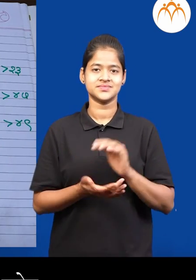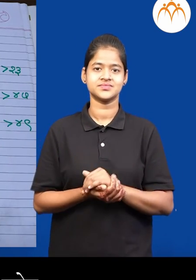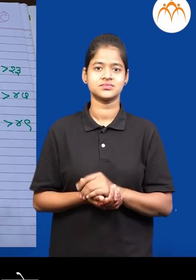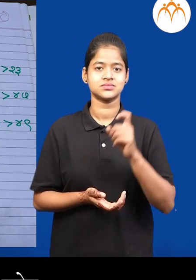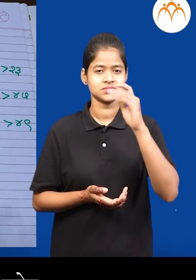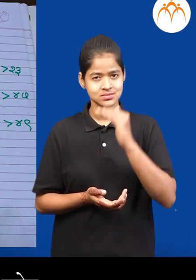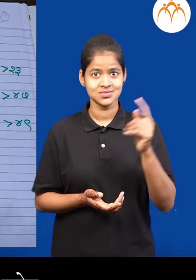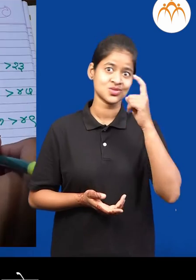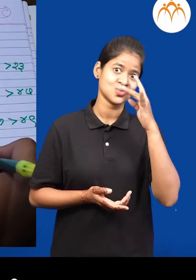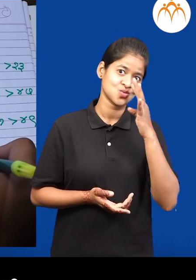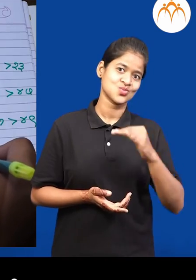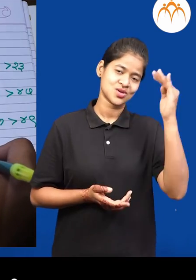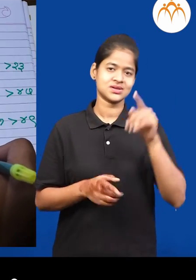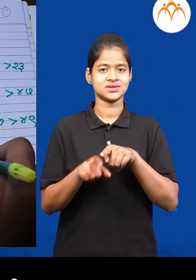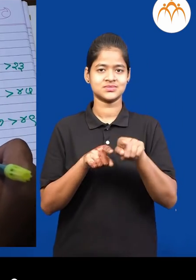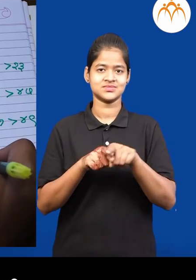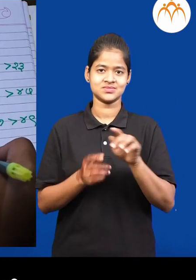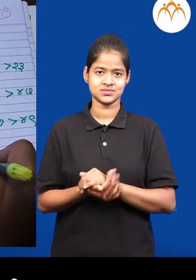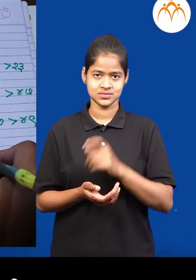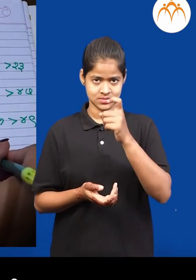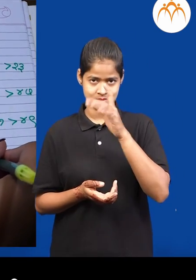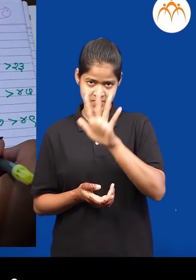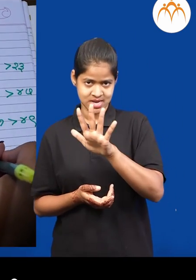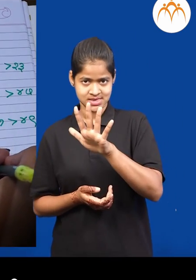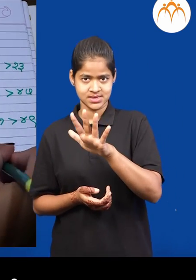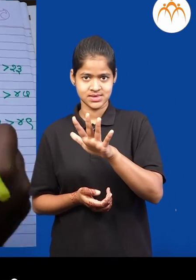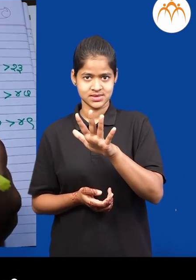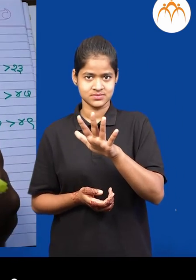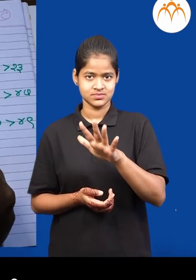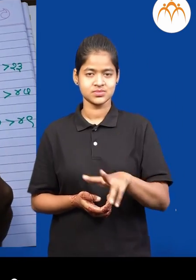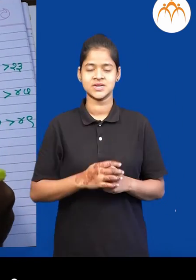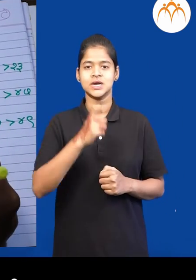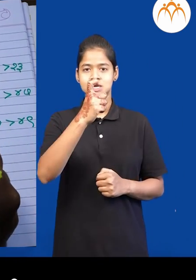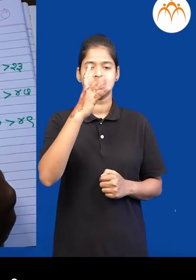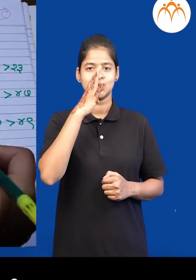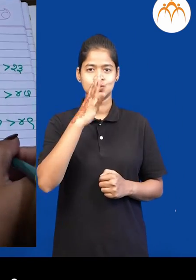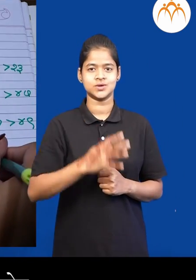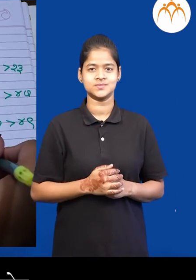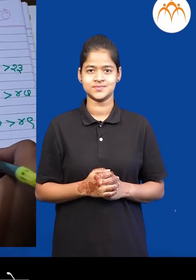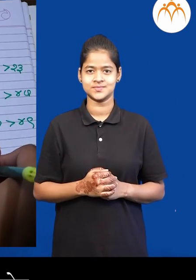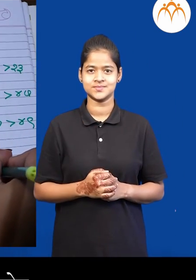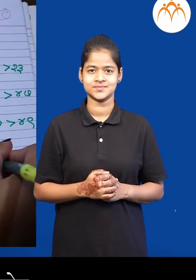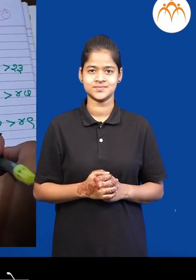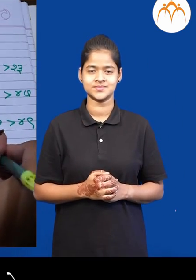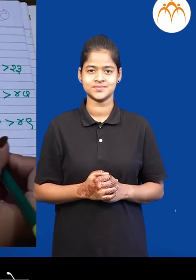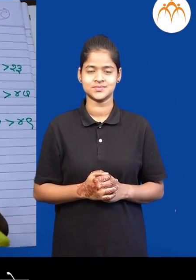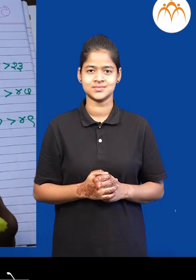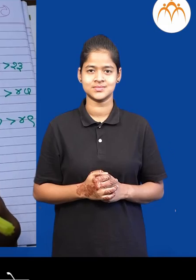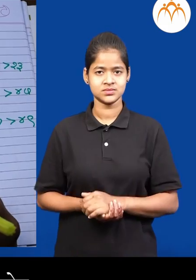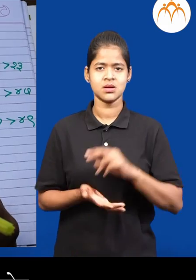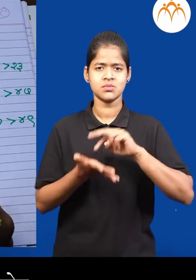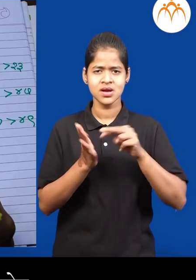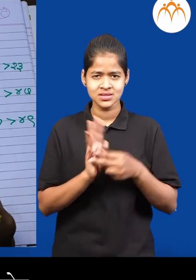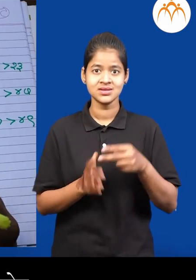पेक्षा मोठे आए दूसरा उदाहरण, 45 और 21, या मधे 9,